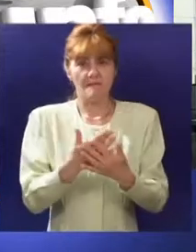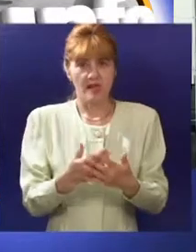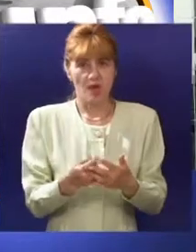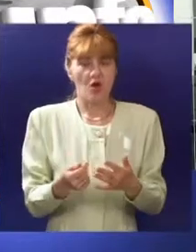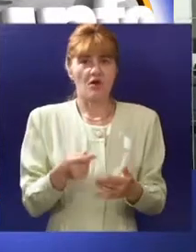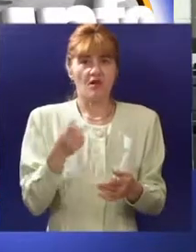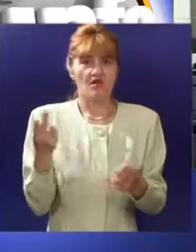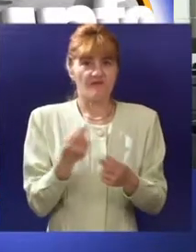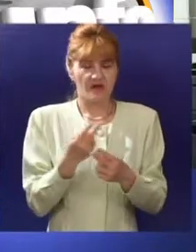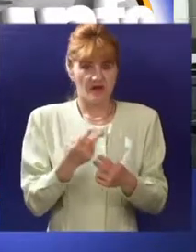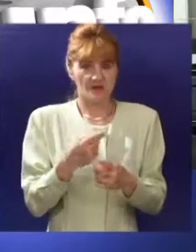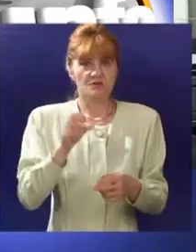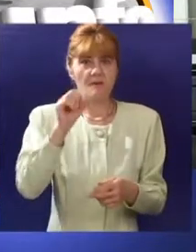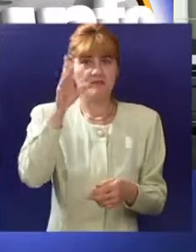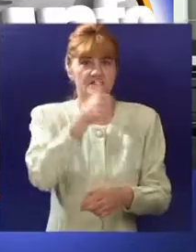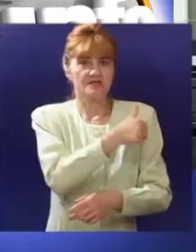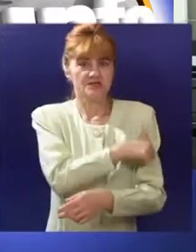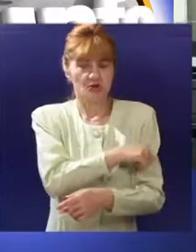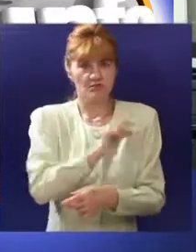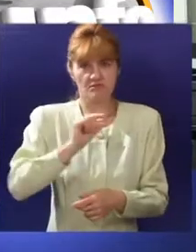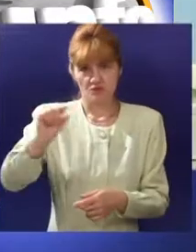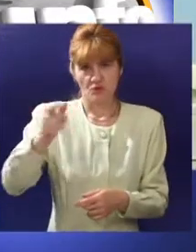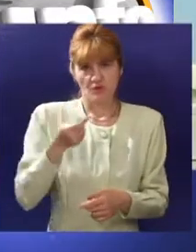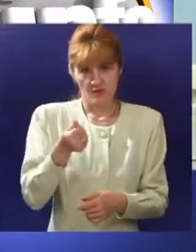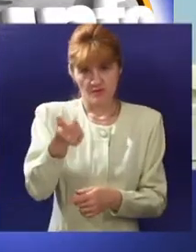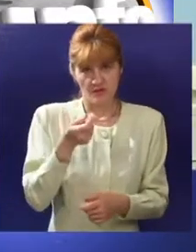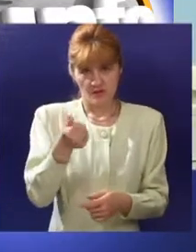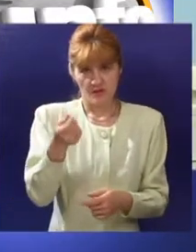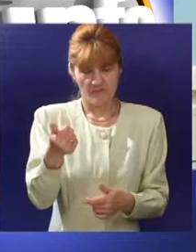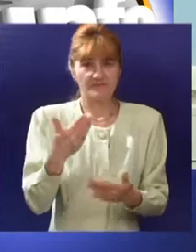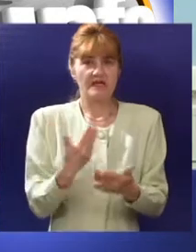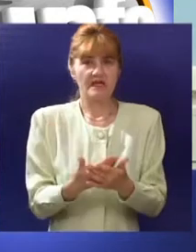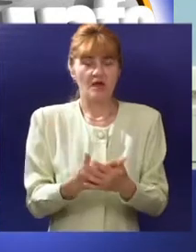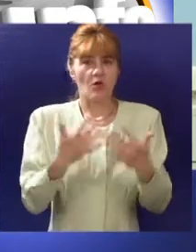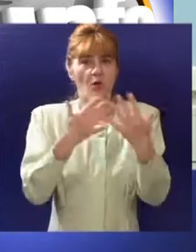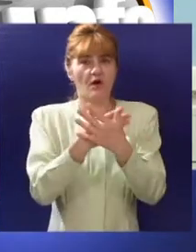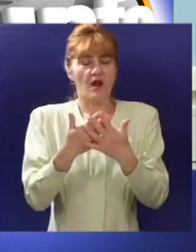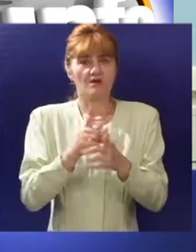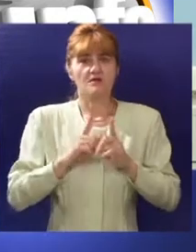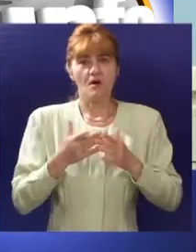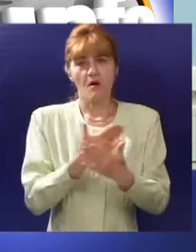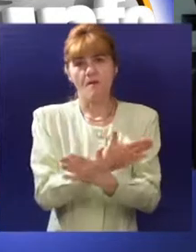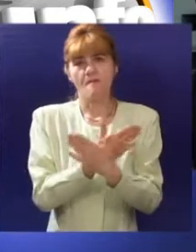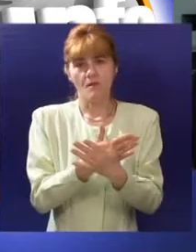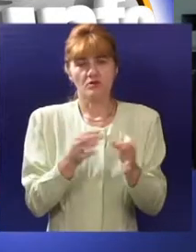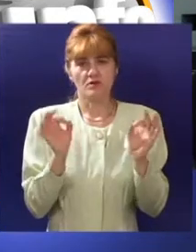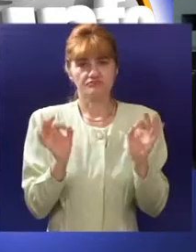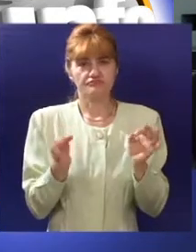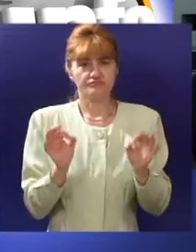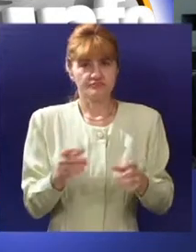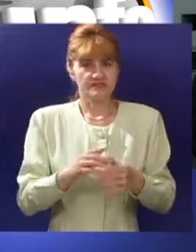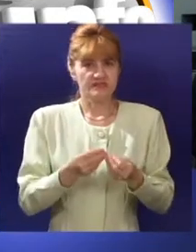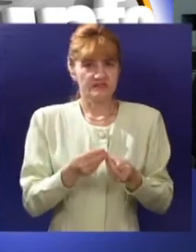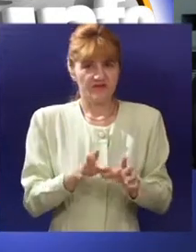na 15 godina s tim da je gre iz periode dve godine. Carinska služba sada ima najmoderniju opremu. Na taj